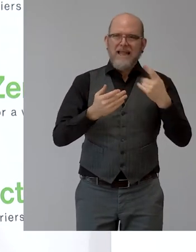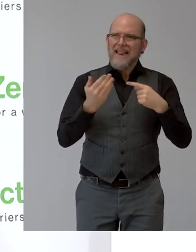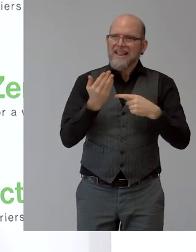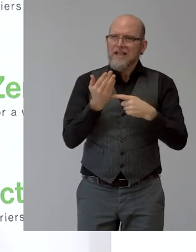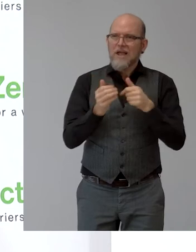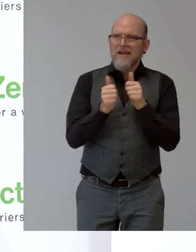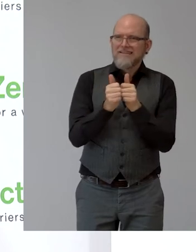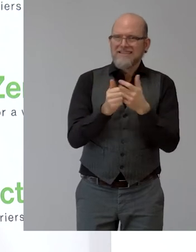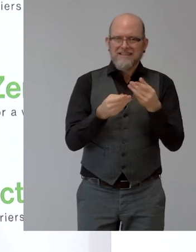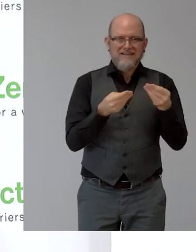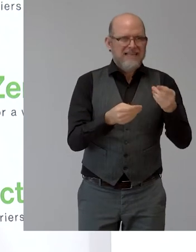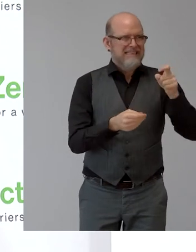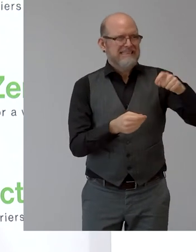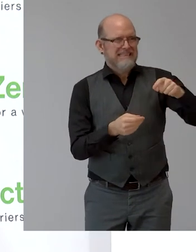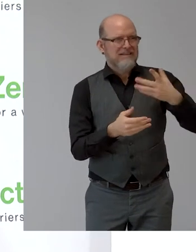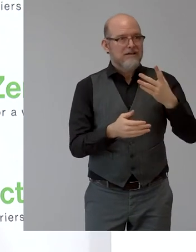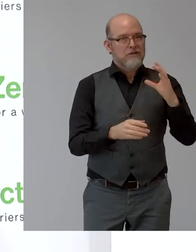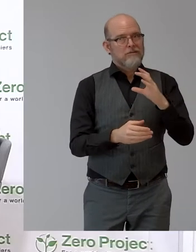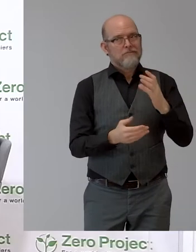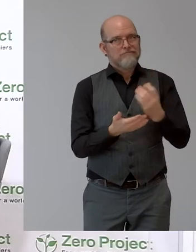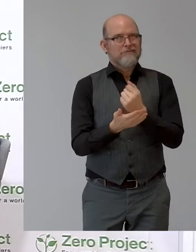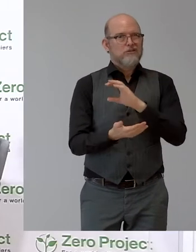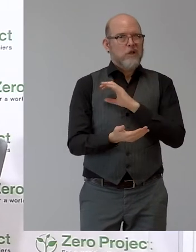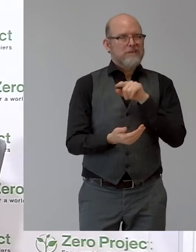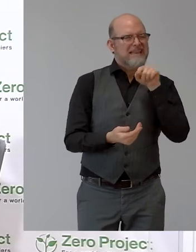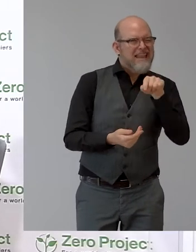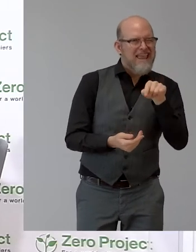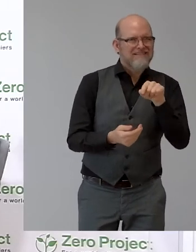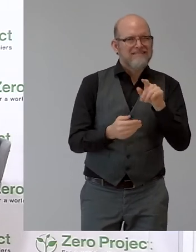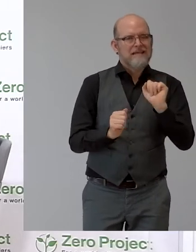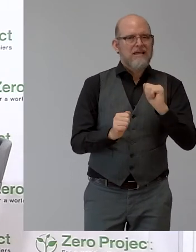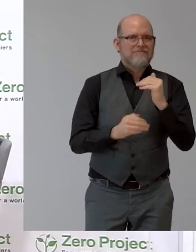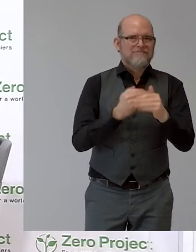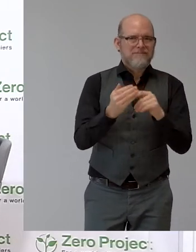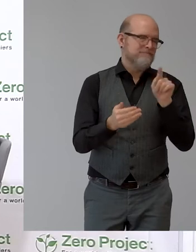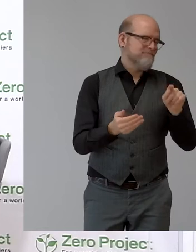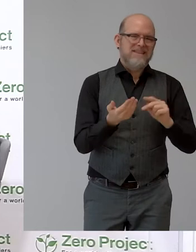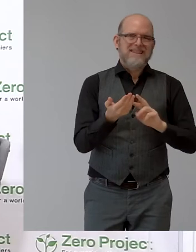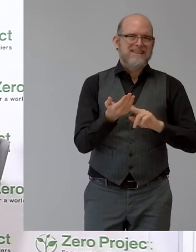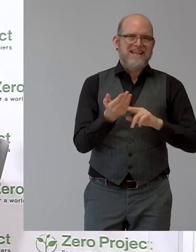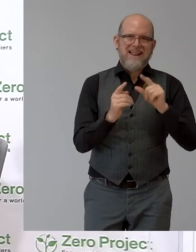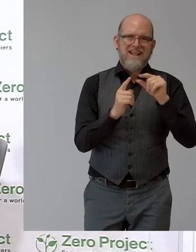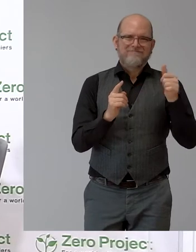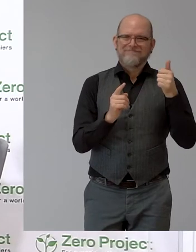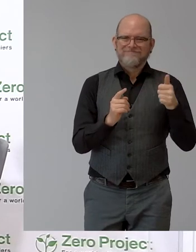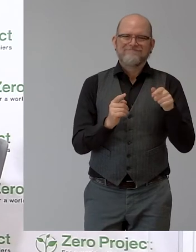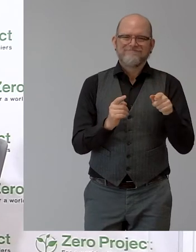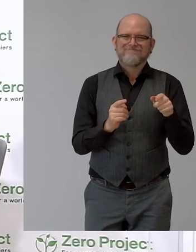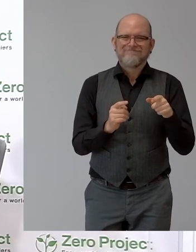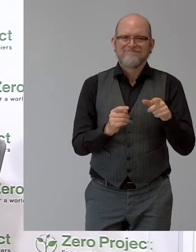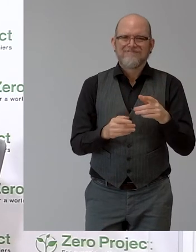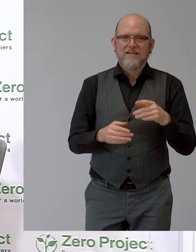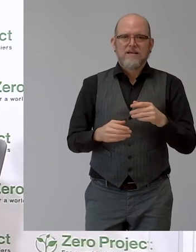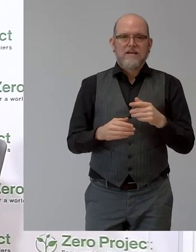und große Chancen für Menschen mit Behinderungen. An dieser Stelle möchte ich die Vorsitzende des Monitoring-Ausschusses